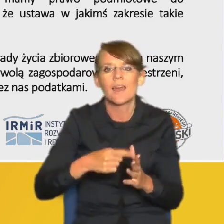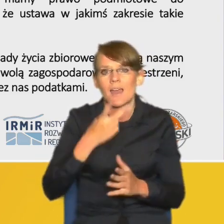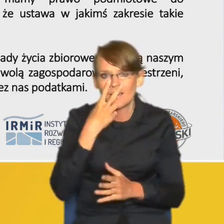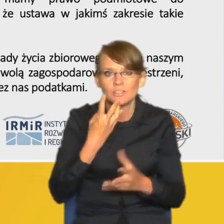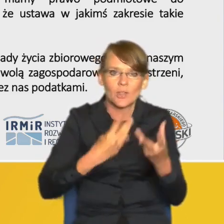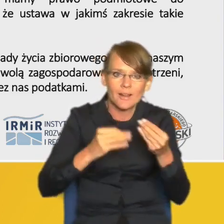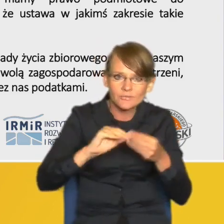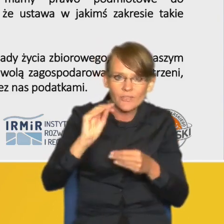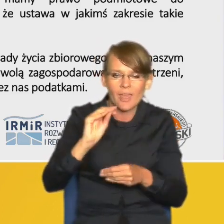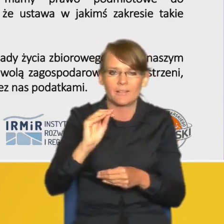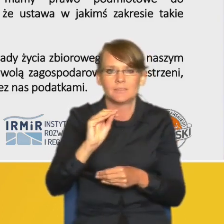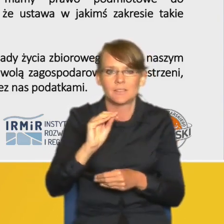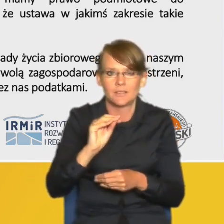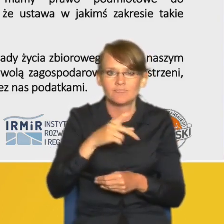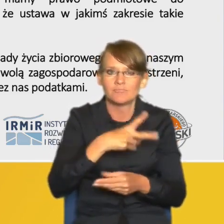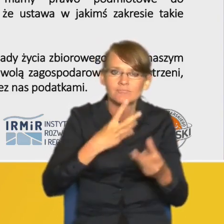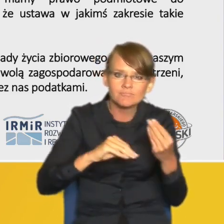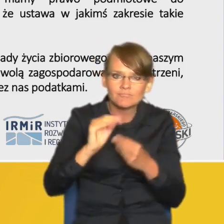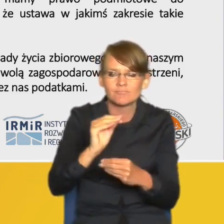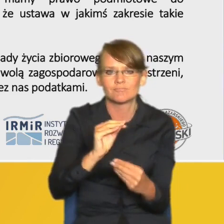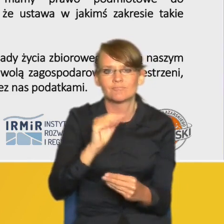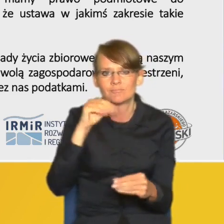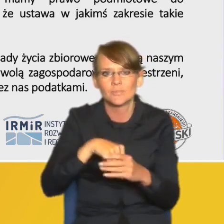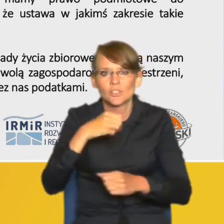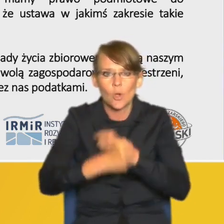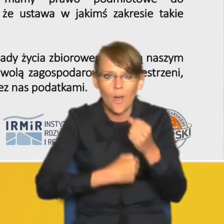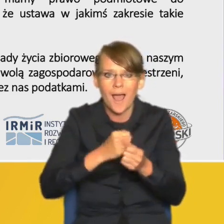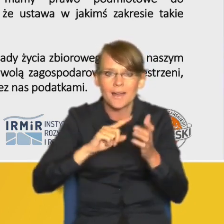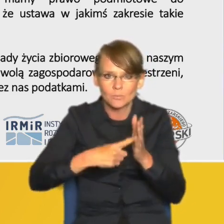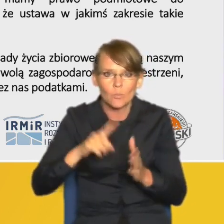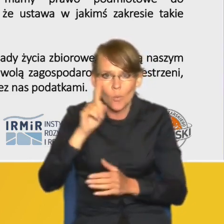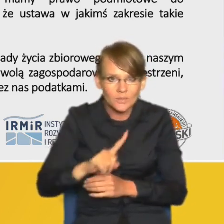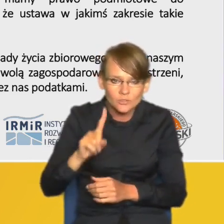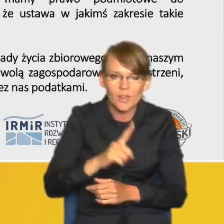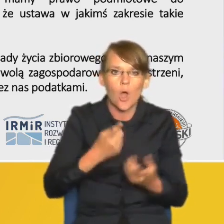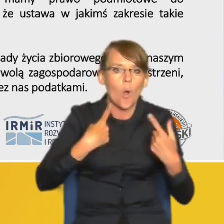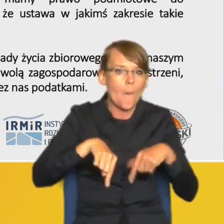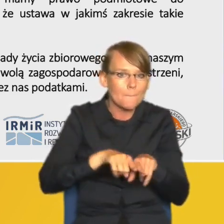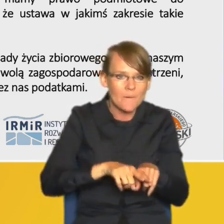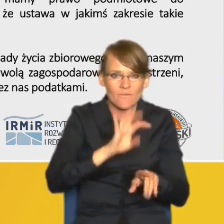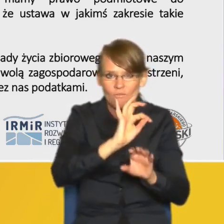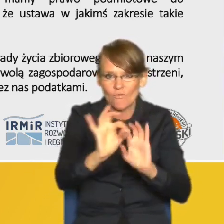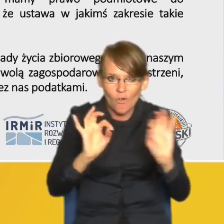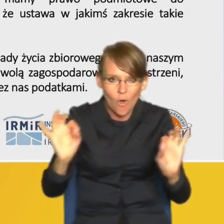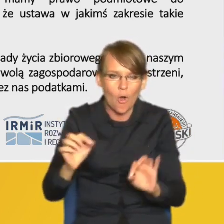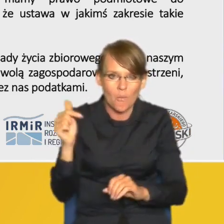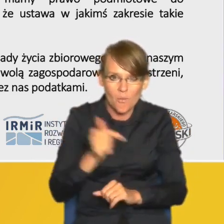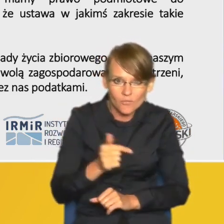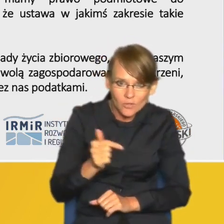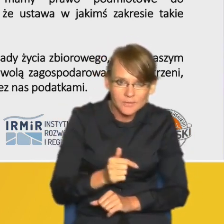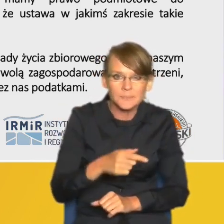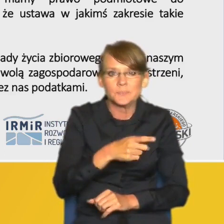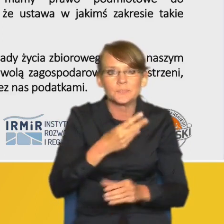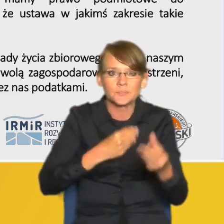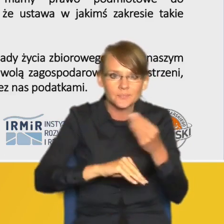kwestii związanych z działaniem administracji publicznej obowiązkami obywateli jest regulowane na